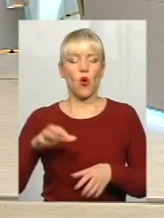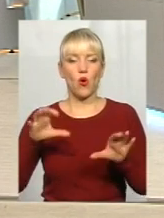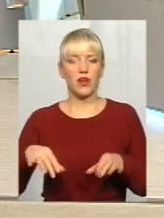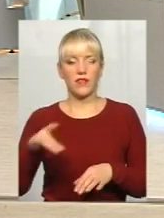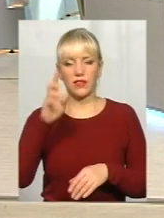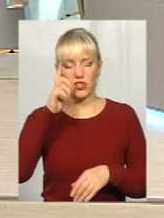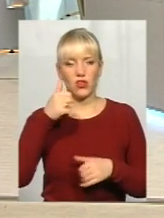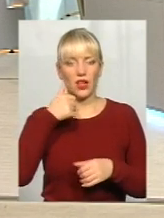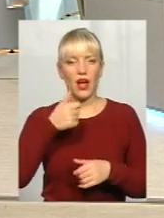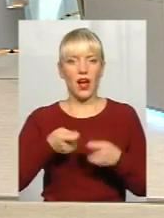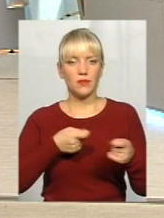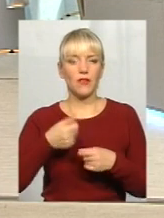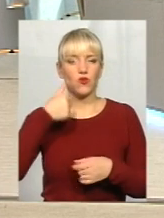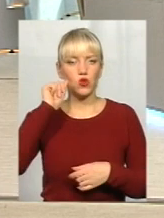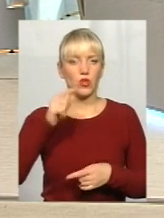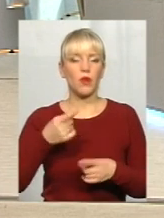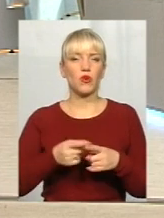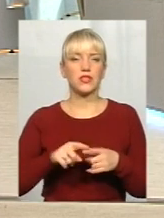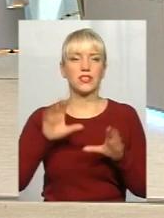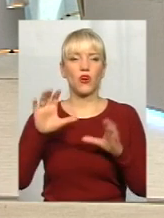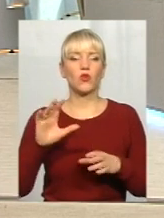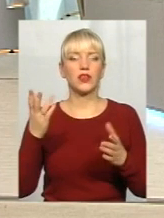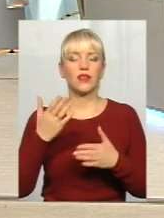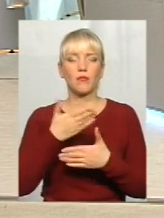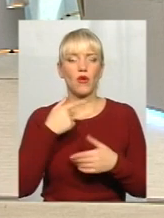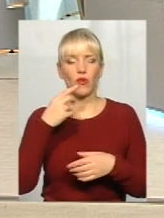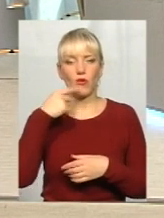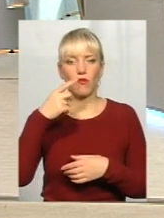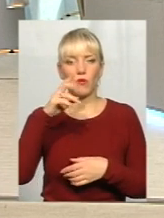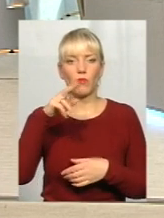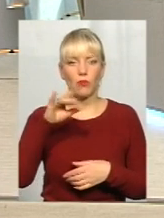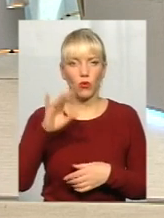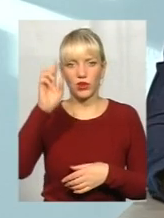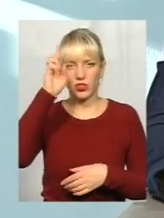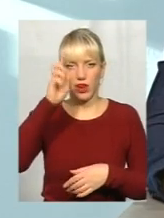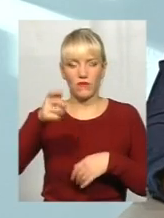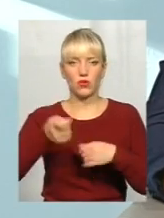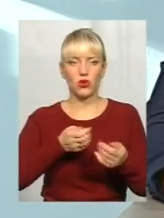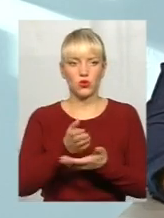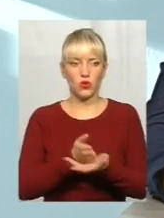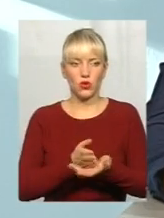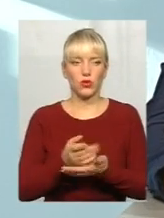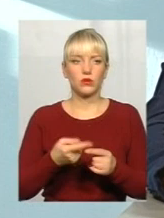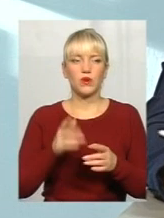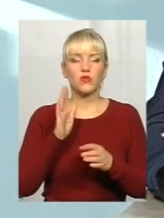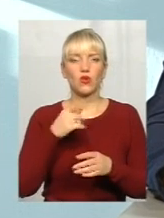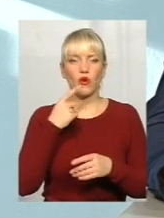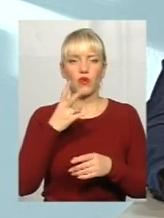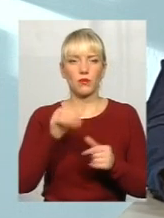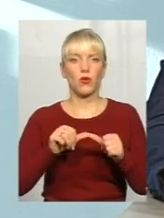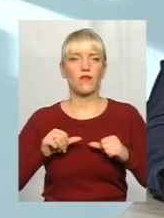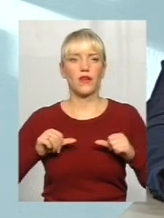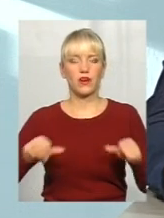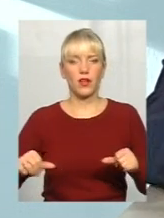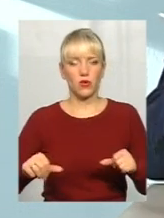закон, оцей закон, який ми говоримо про державну службу. Всього-навсього комісії давали оцінку кваліфікації